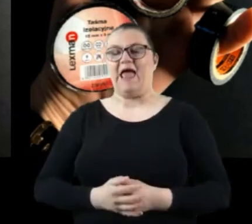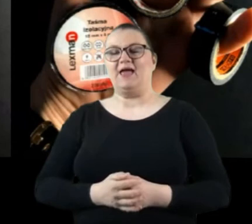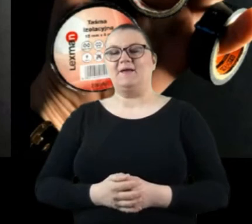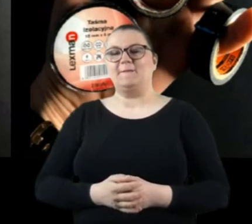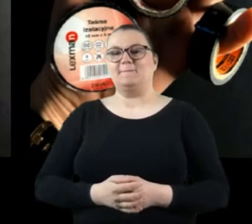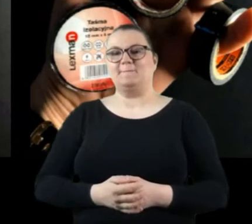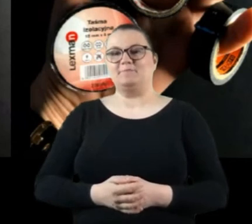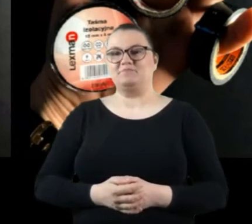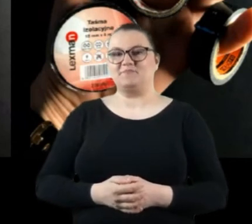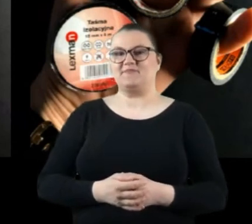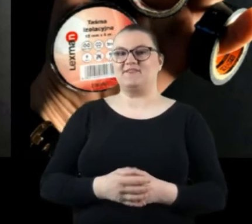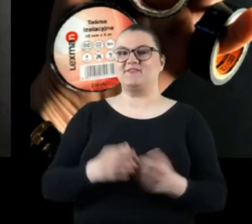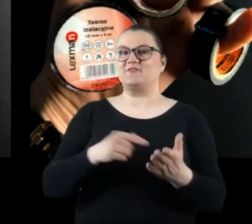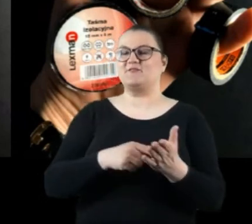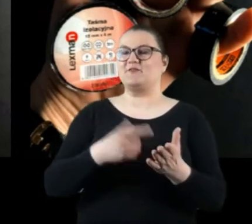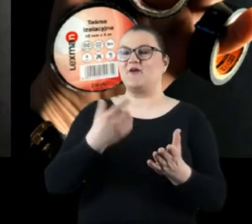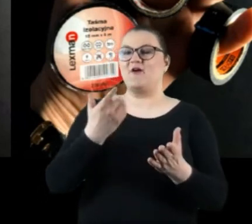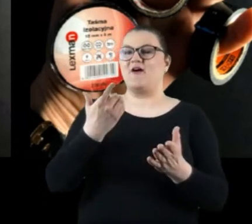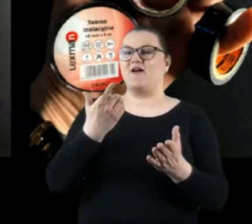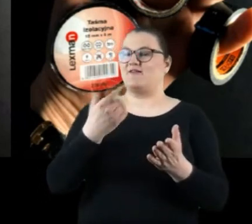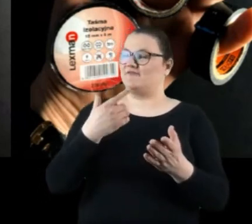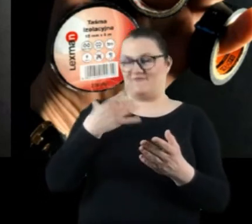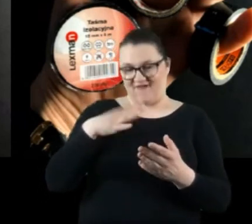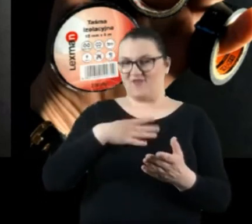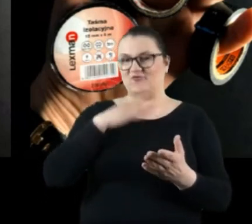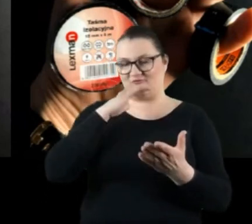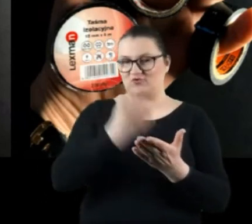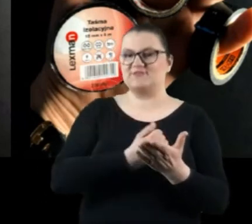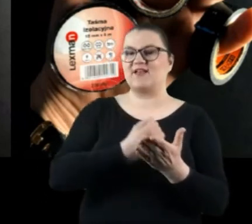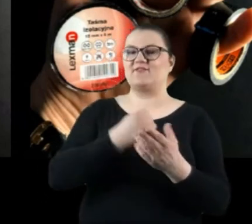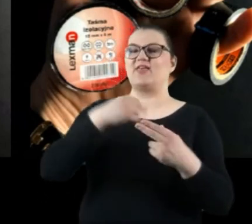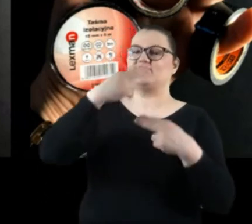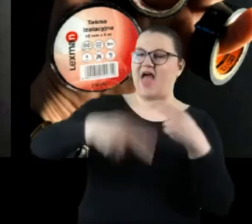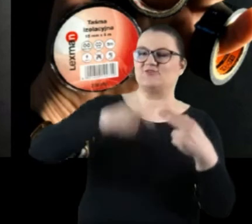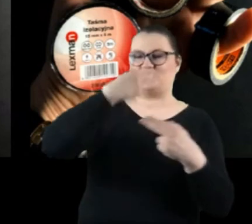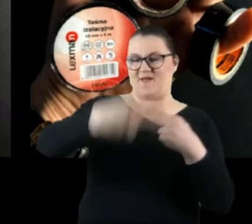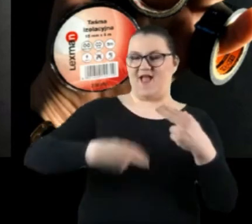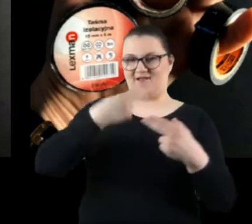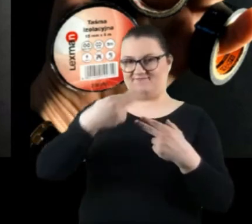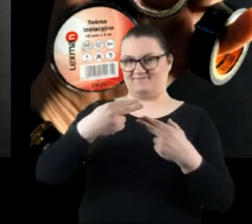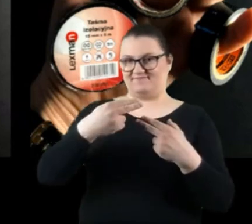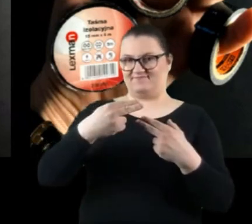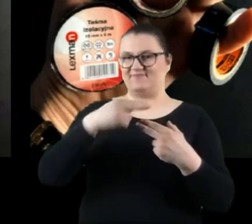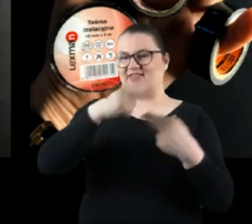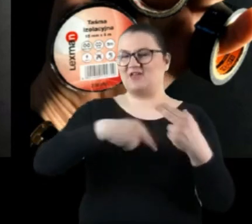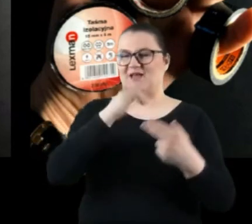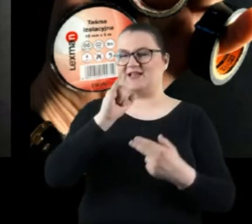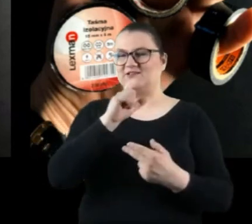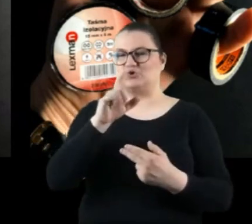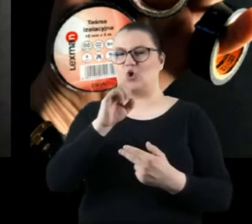Bardzo przydatnym elementem jest taśma izolacyjna. Gdy nasza wyczerniona